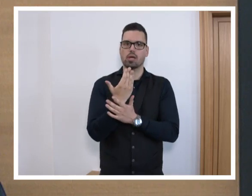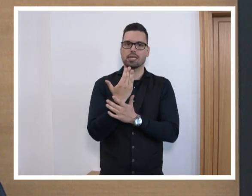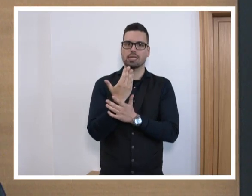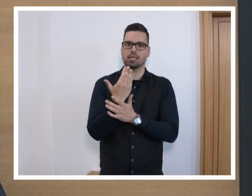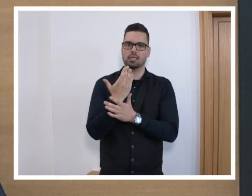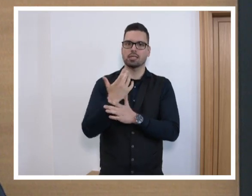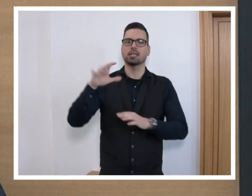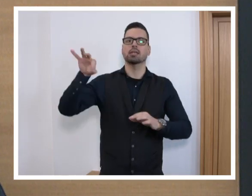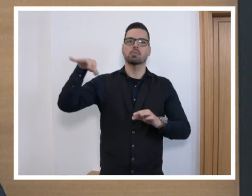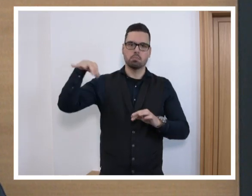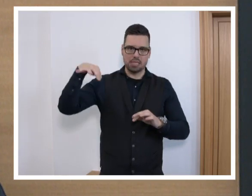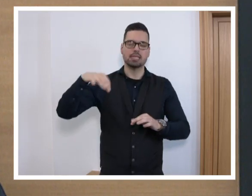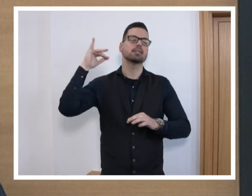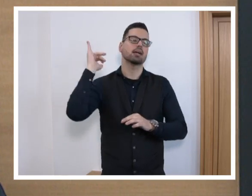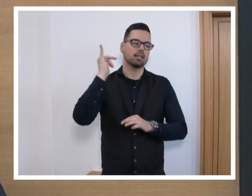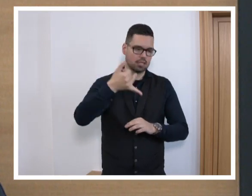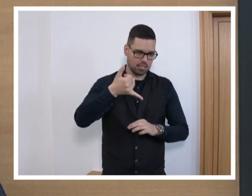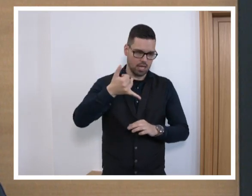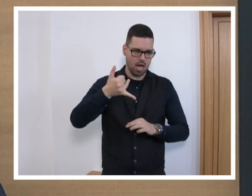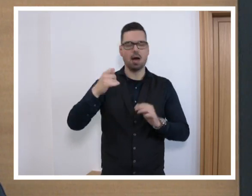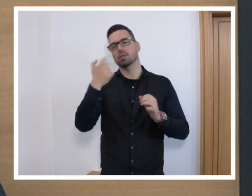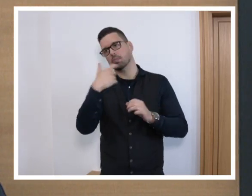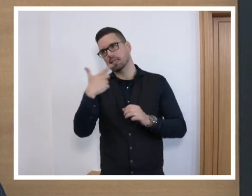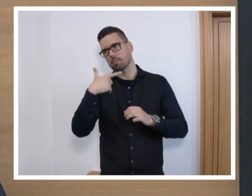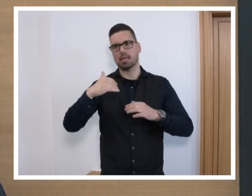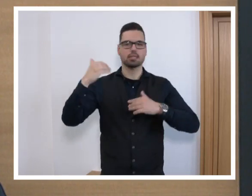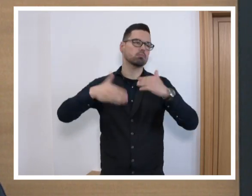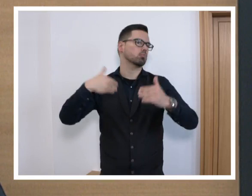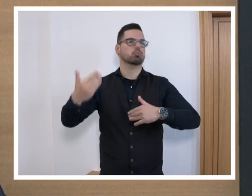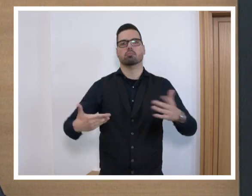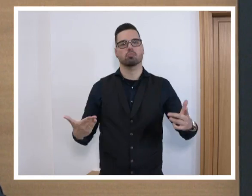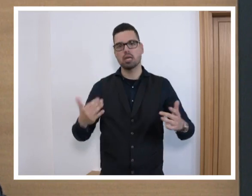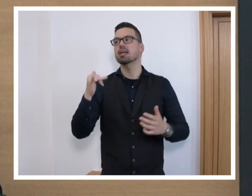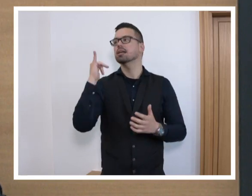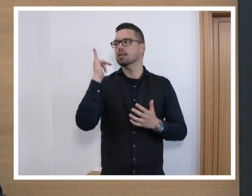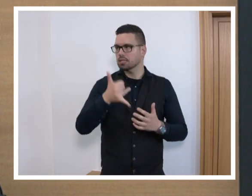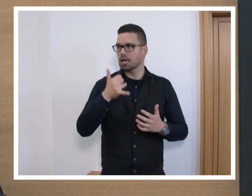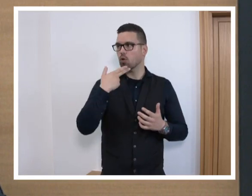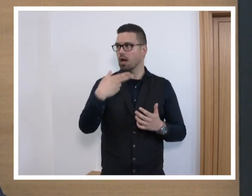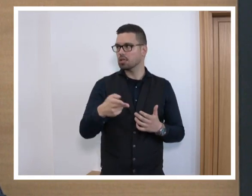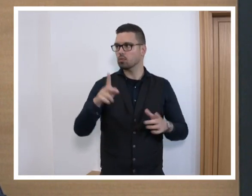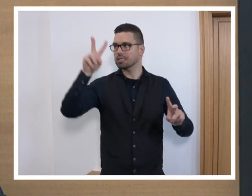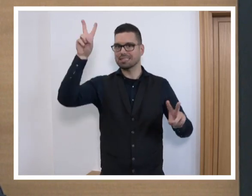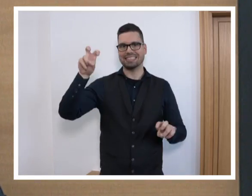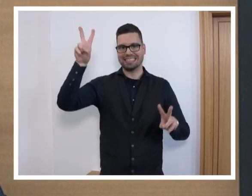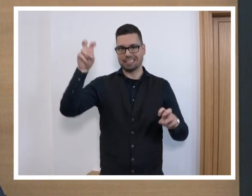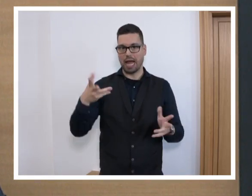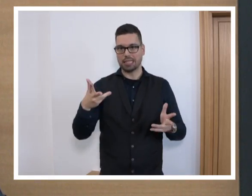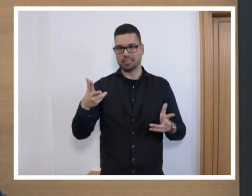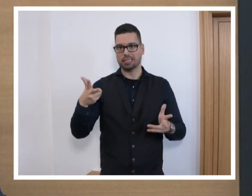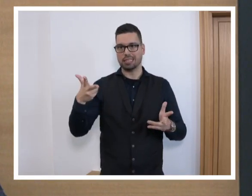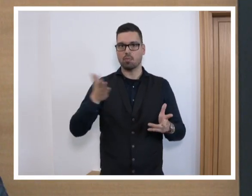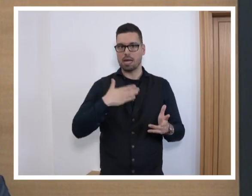angelegt mit den relevanten Medikamenten. Das haben Sie auch in der Antwort, die ich vorhin zitiert hatte, auf meine Anfrage geschrieben.